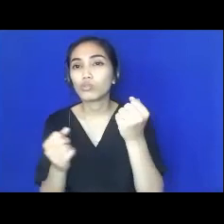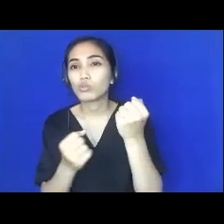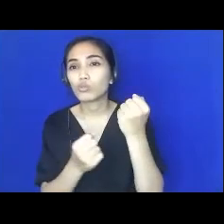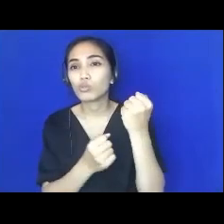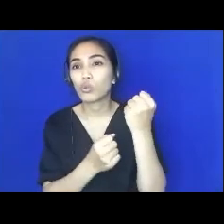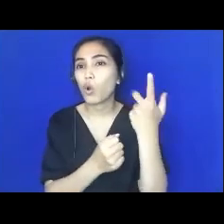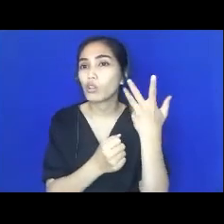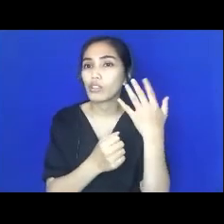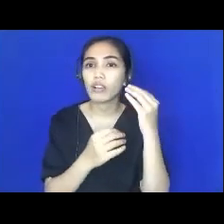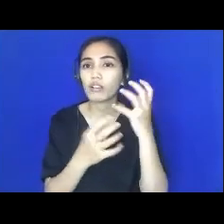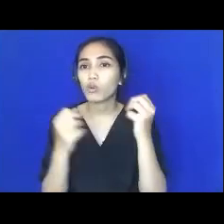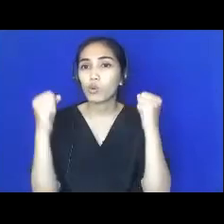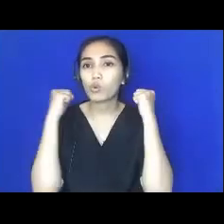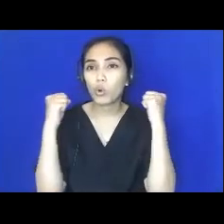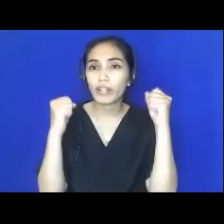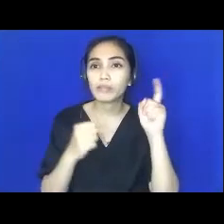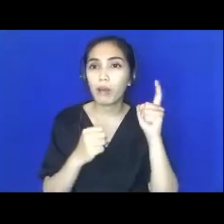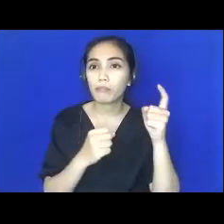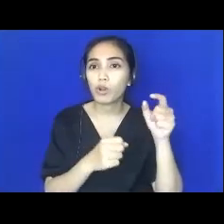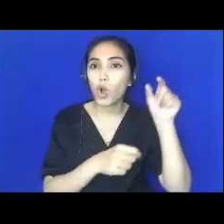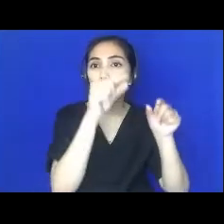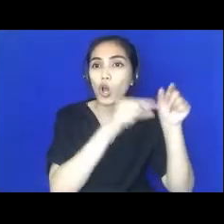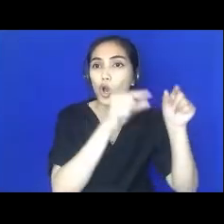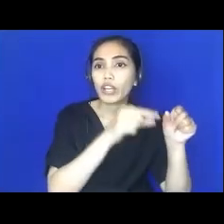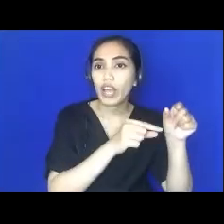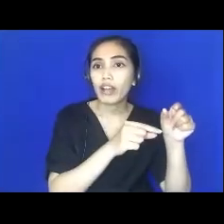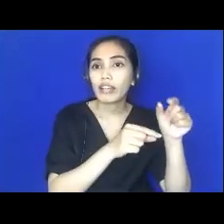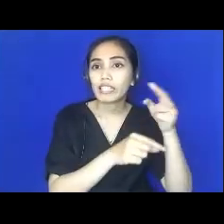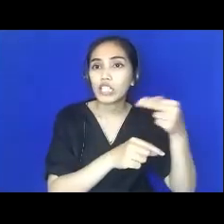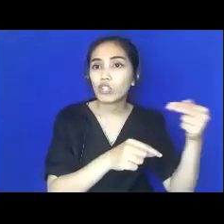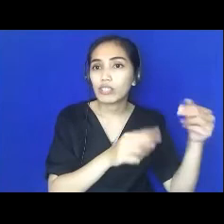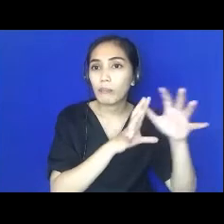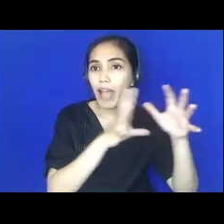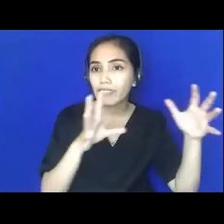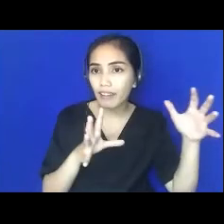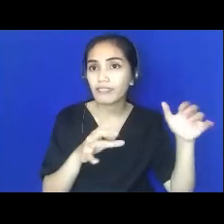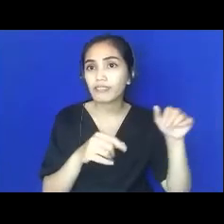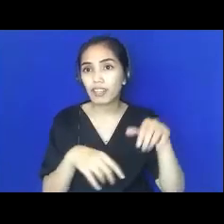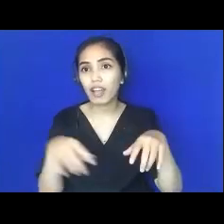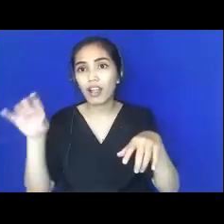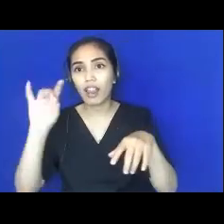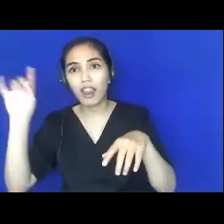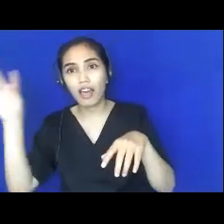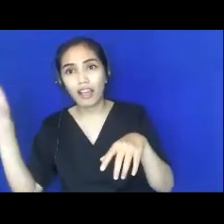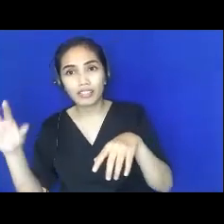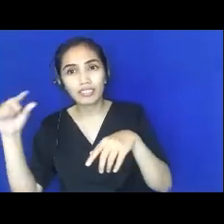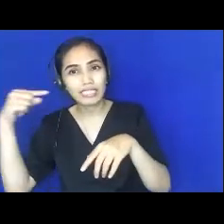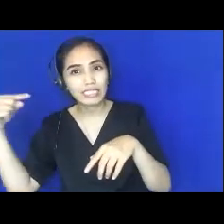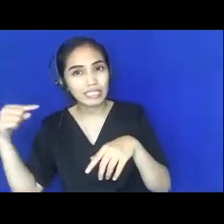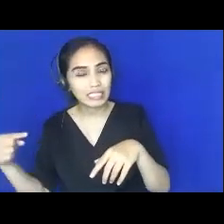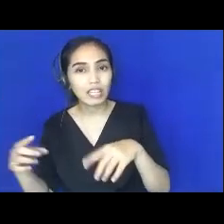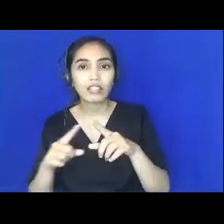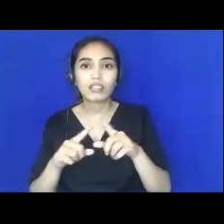kuat karena itu human capitalnya jauh lebih tinggi dan kalau kita lihat yang di panel ini perhatikan ke